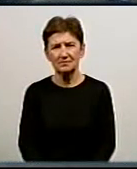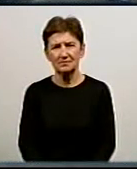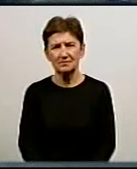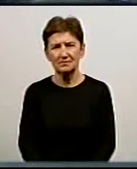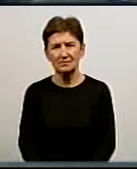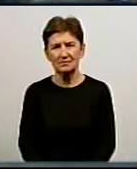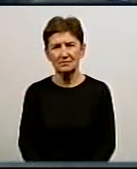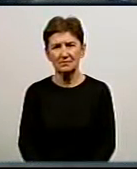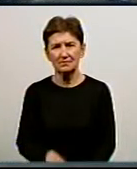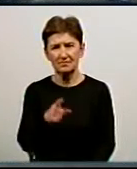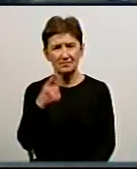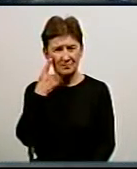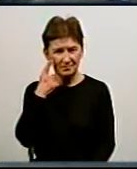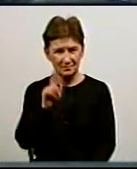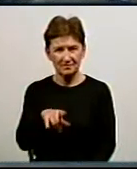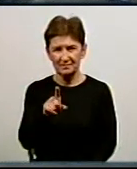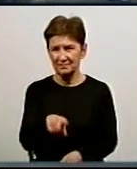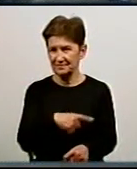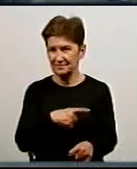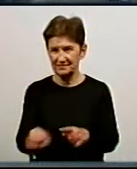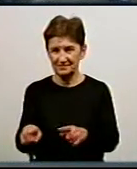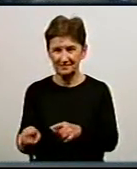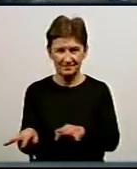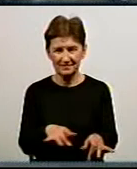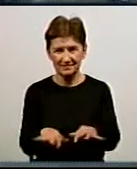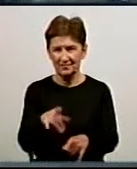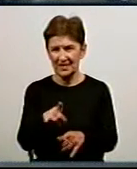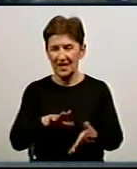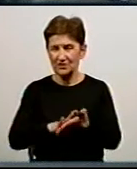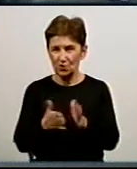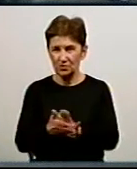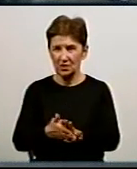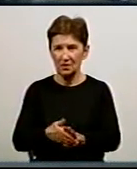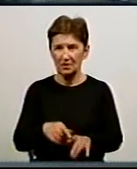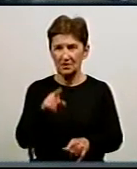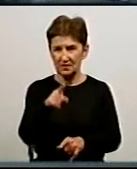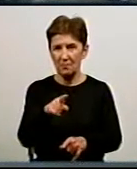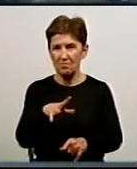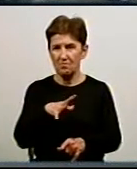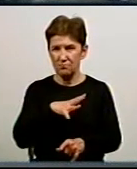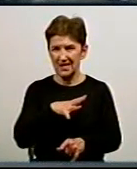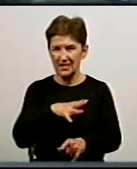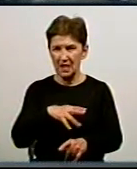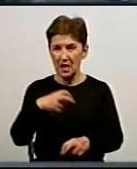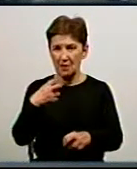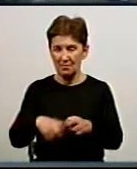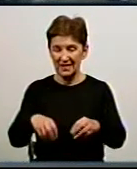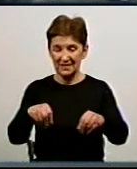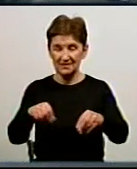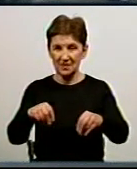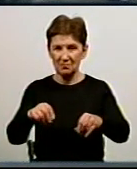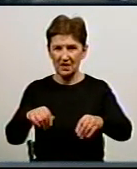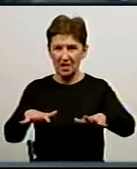Ви відреагували, знаю, на цю ситуацію. Ситуація в тому, що там стався порив, грунт розмило, його було